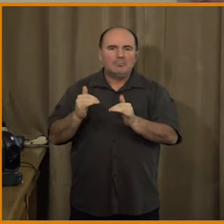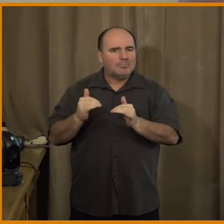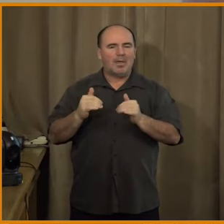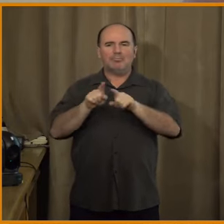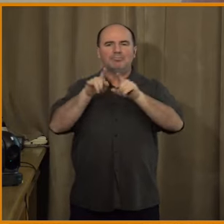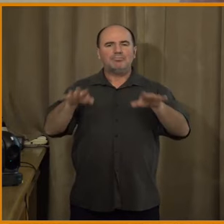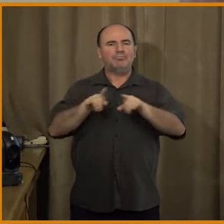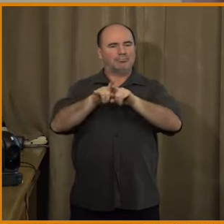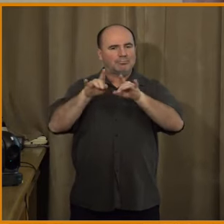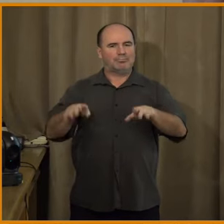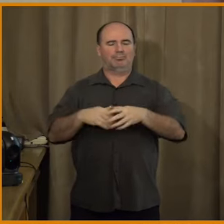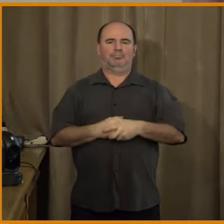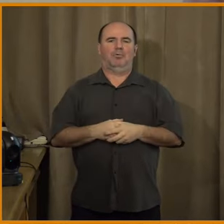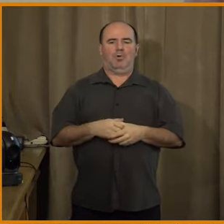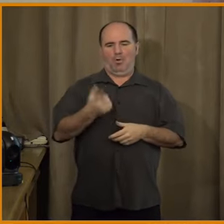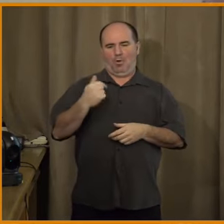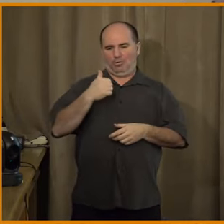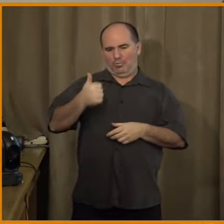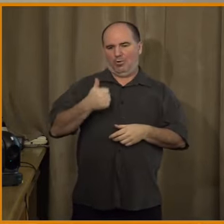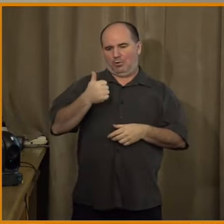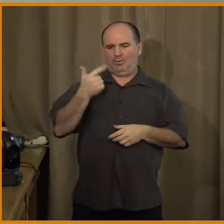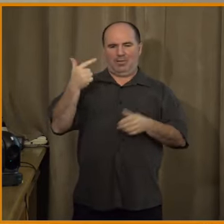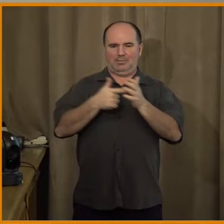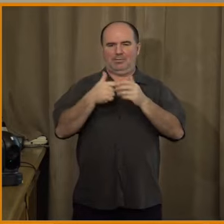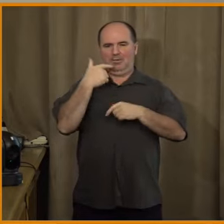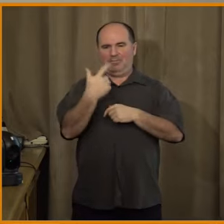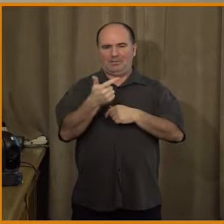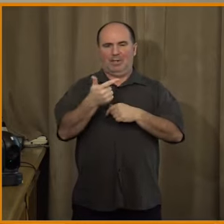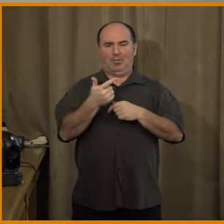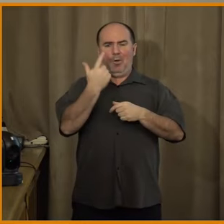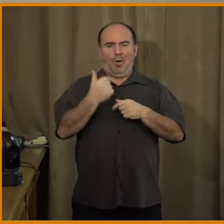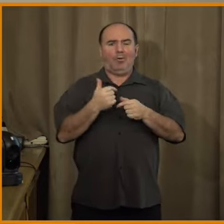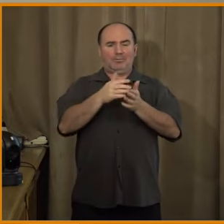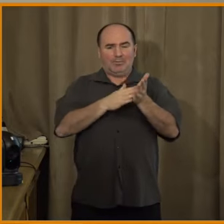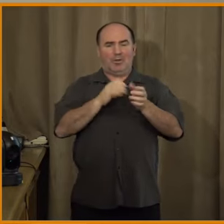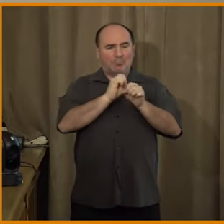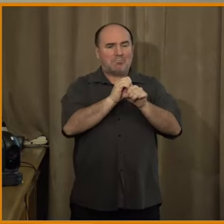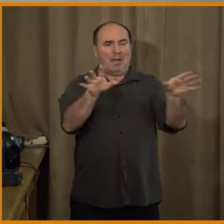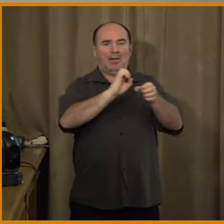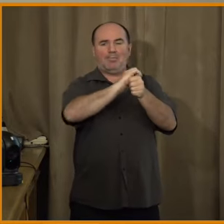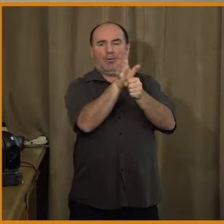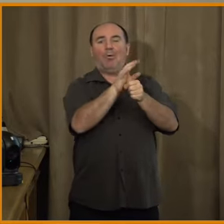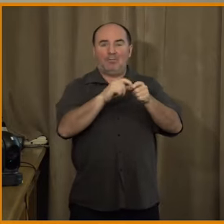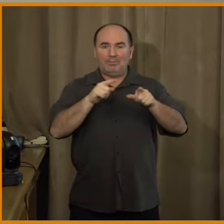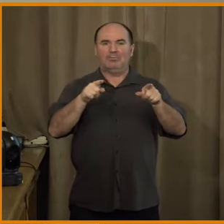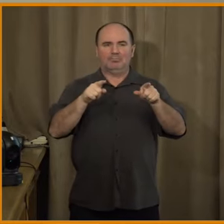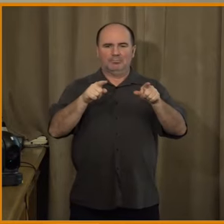2020 po začátku pandemie tak důvěra v média vzrostla. Takže to je jenom pár takových